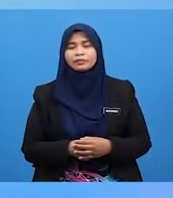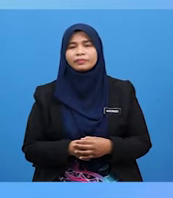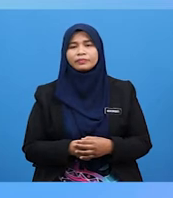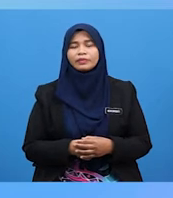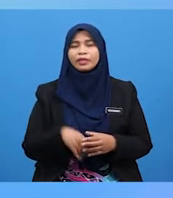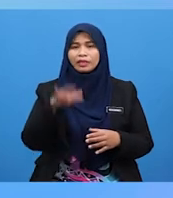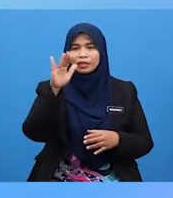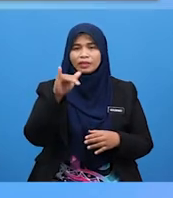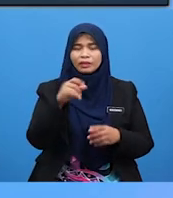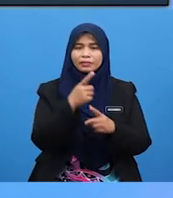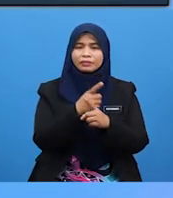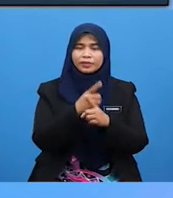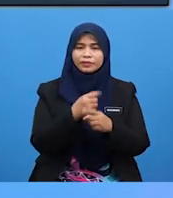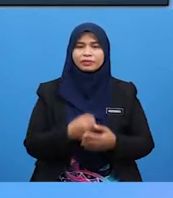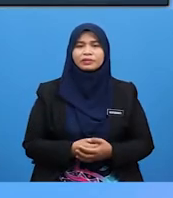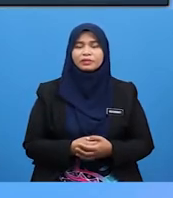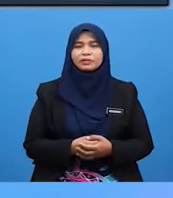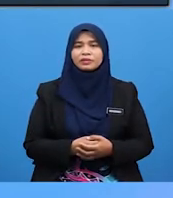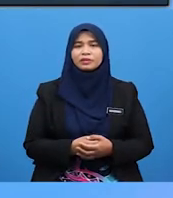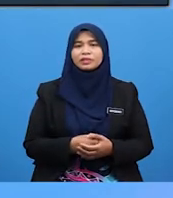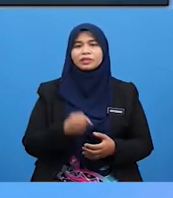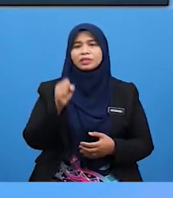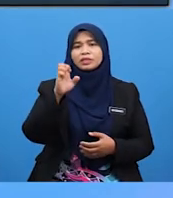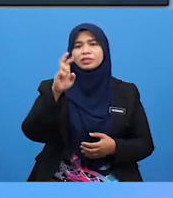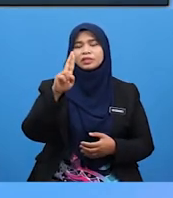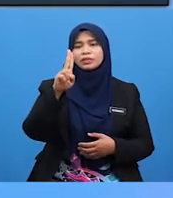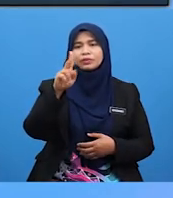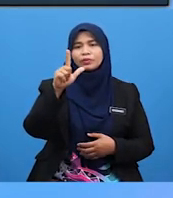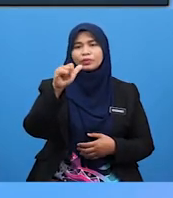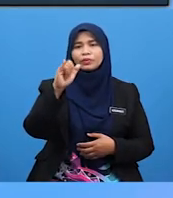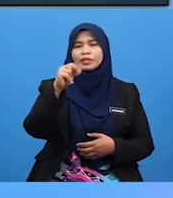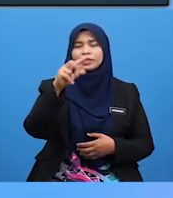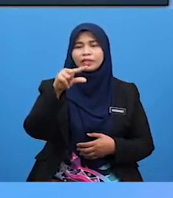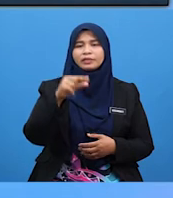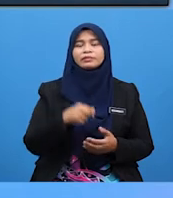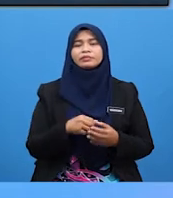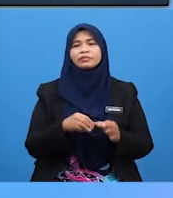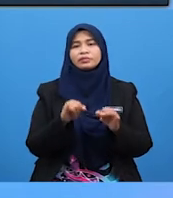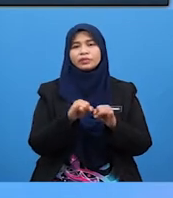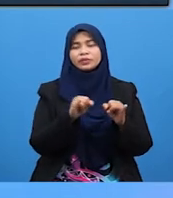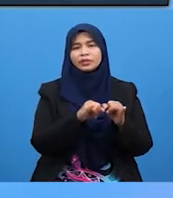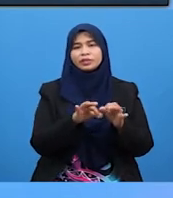Ya, betul. Bunyi seruling dihasilkan melalui tiupan.